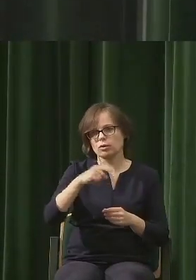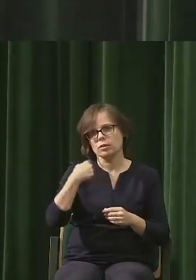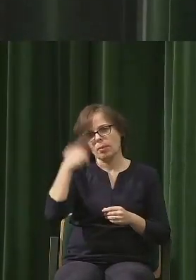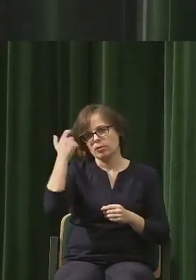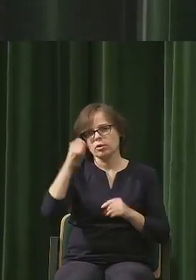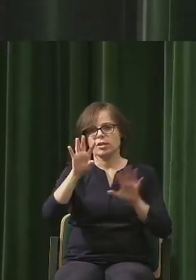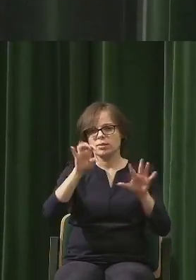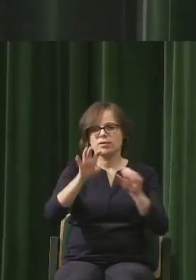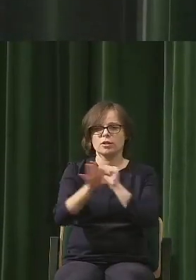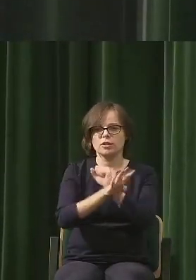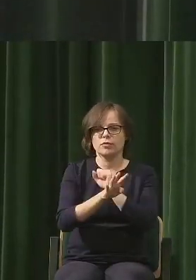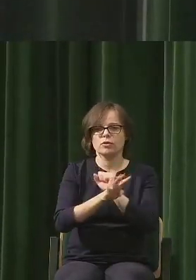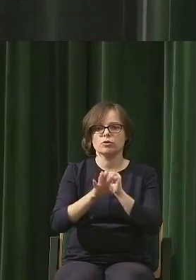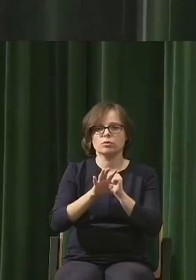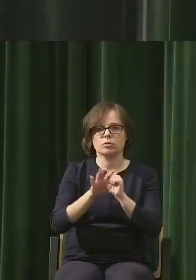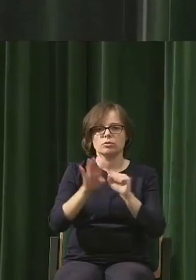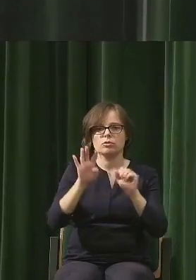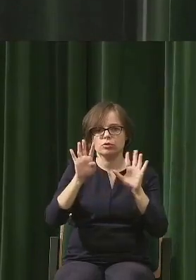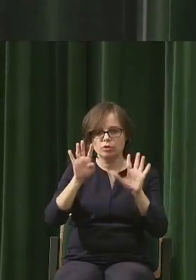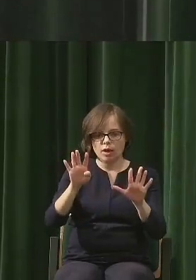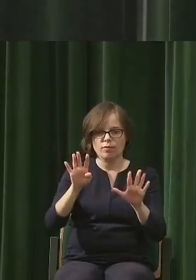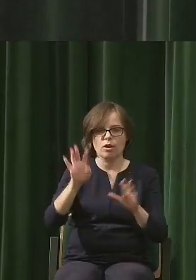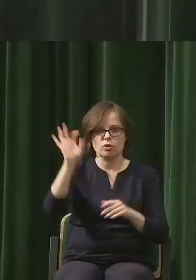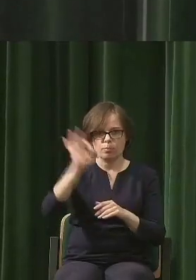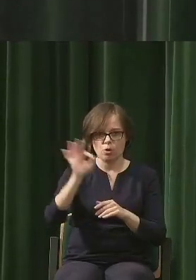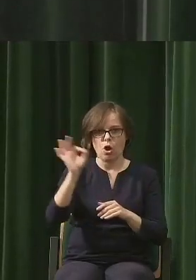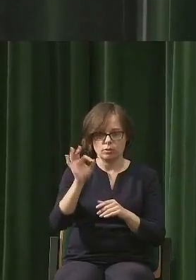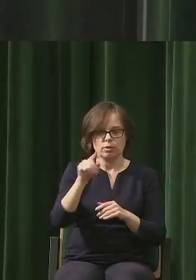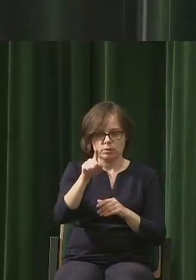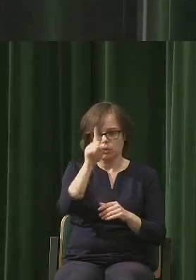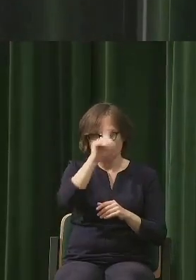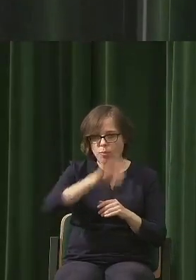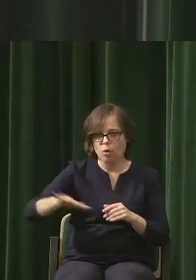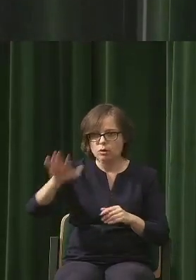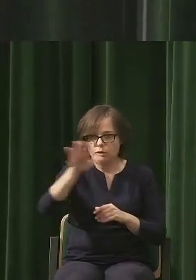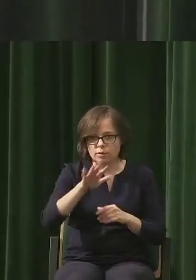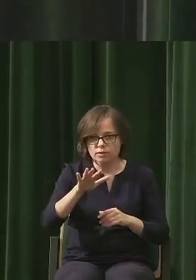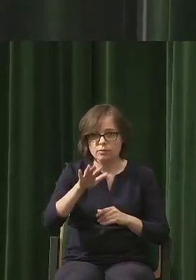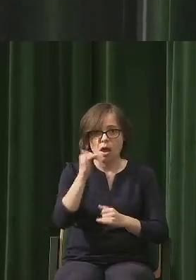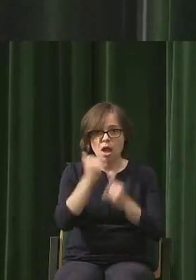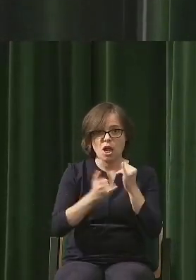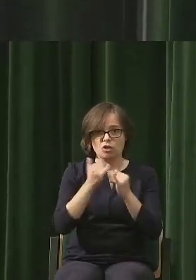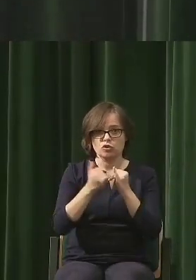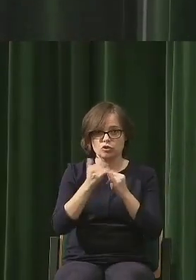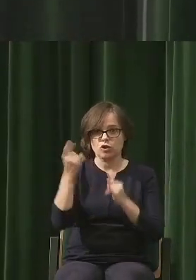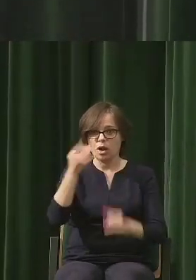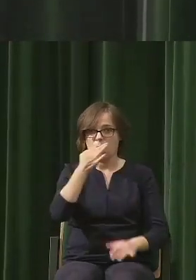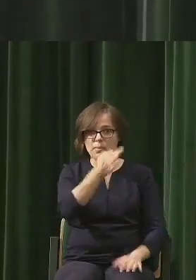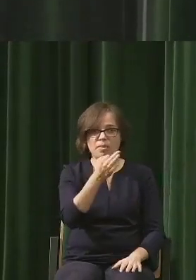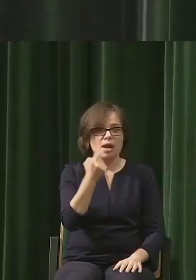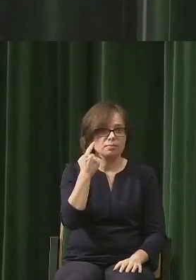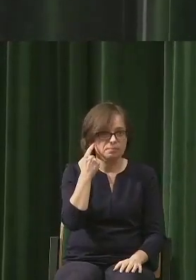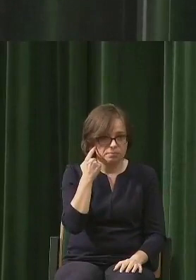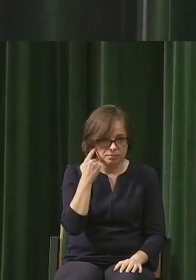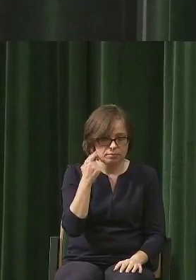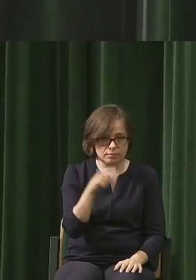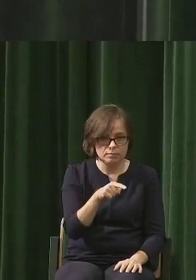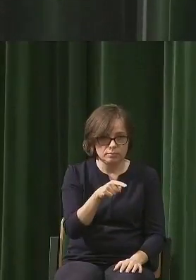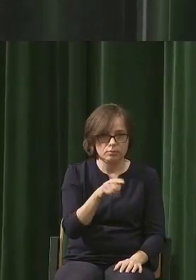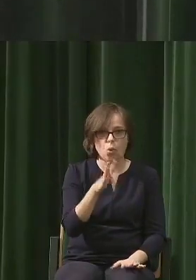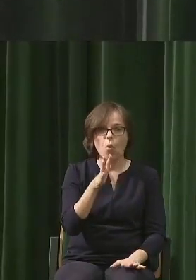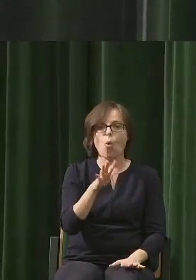999 promili społeczeństwa, słysząc takie pytanie, które grozi wyjściem ze strefy